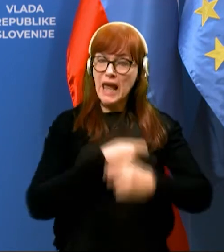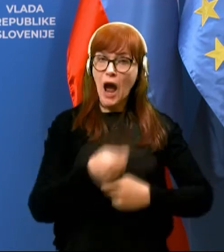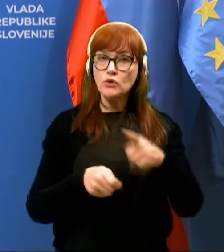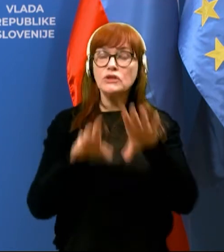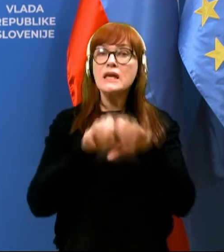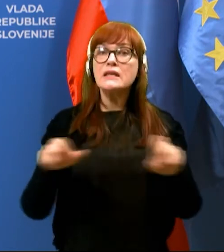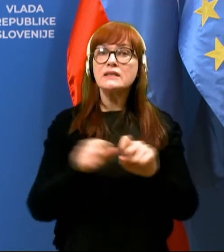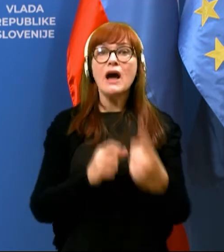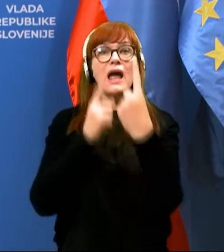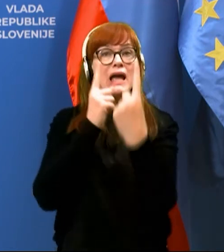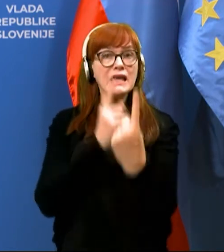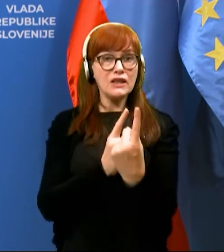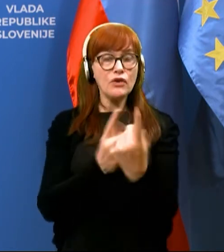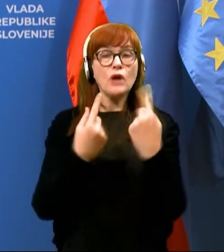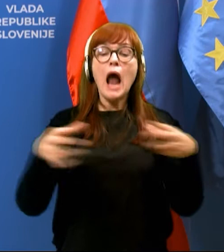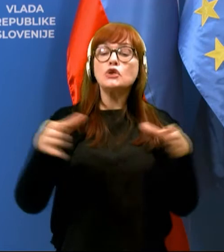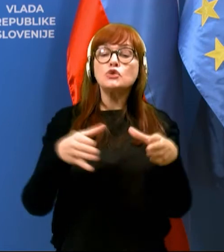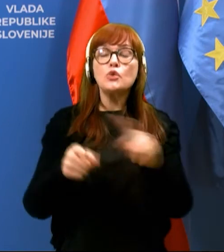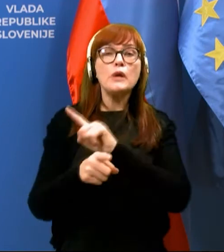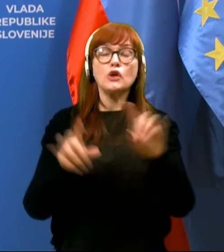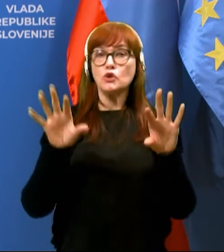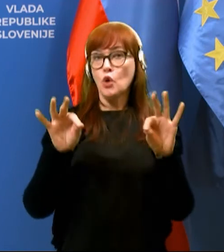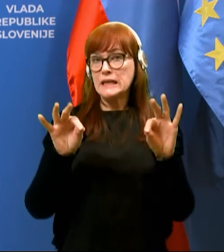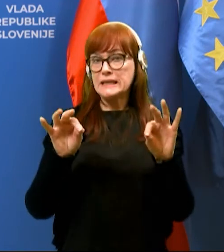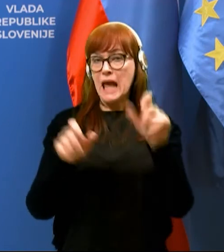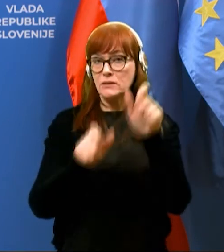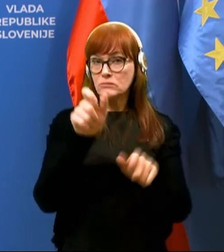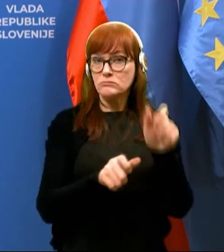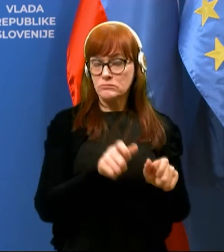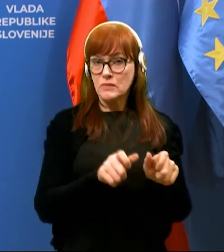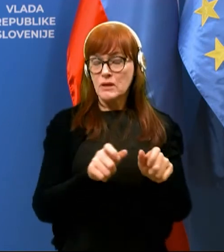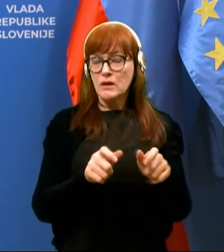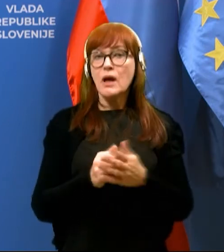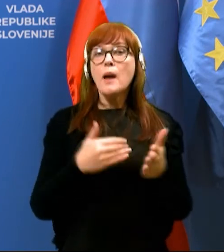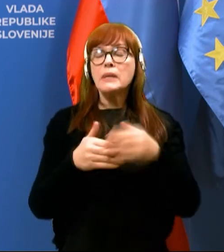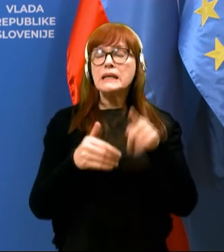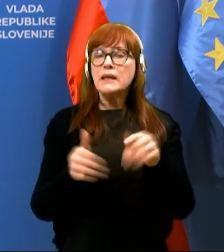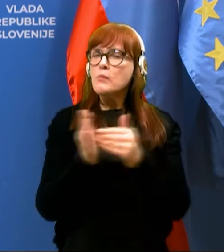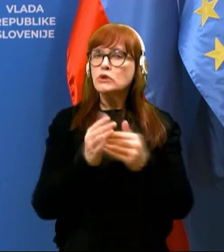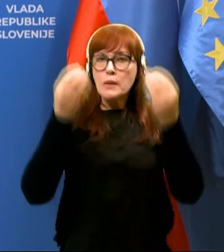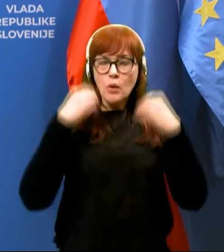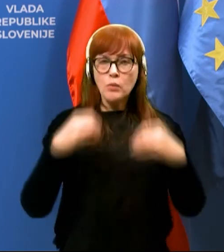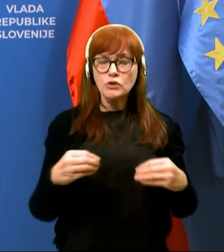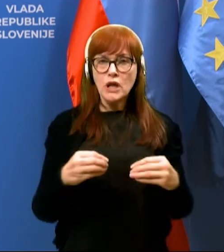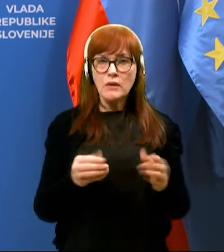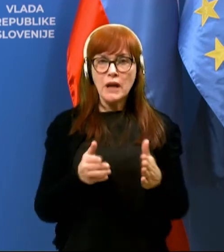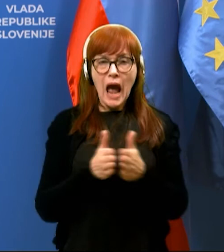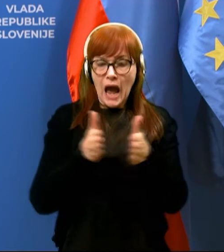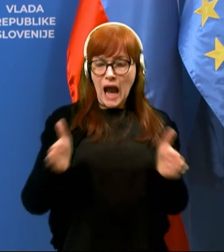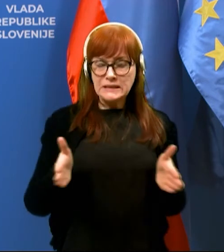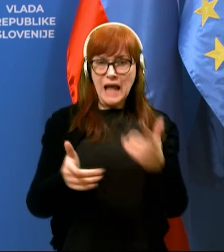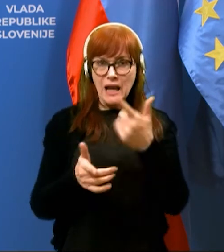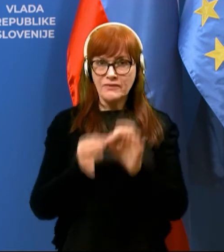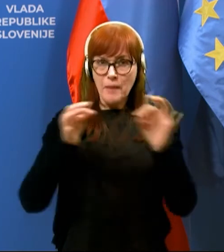individualno oziroma v skupinah do deset vadečih oziroma pri temi treba upoštevati med sebojno razdaljo dveh